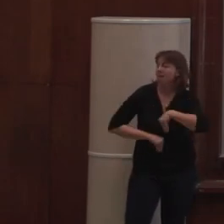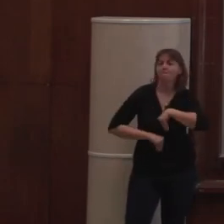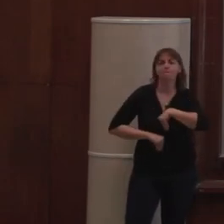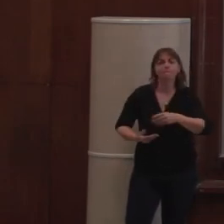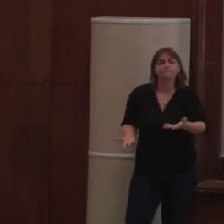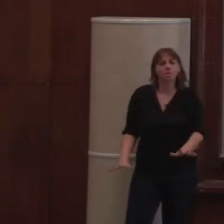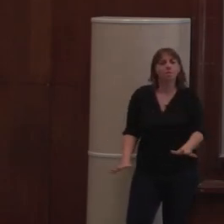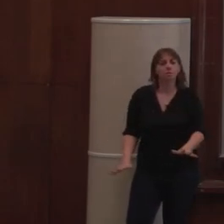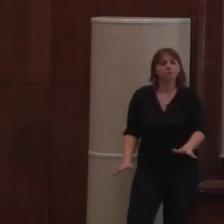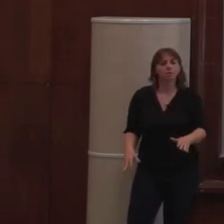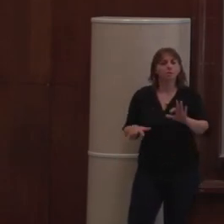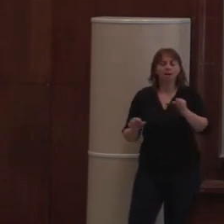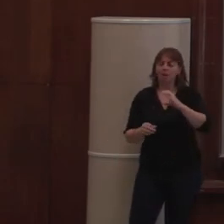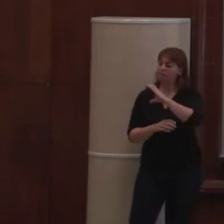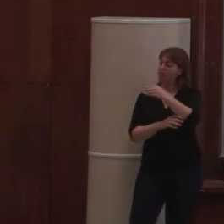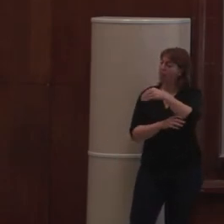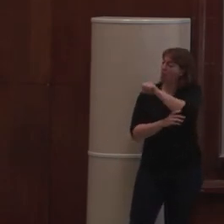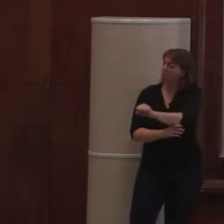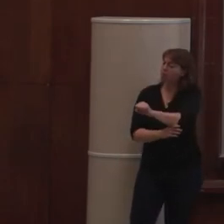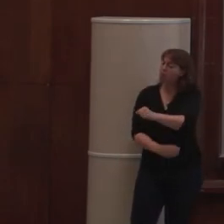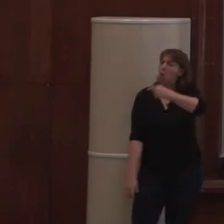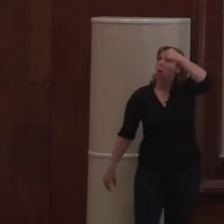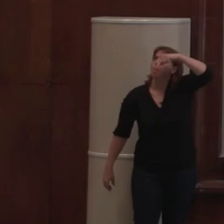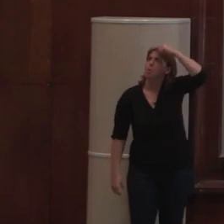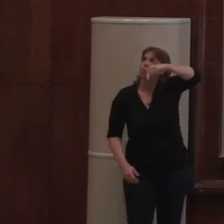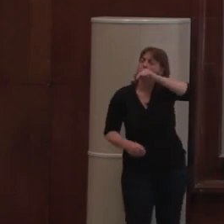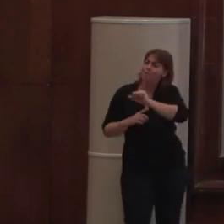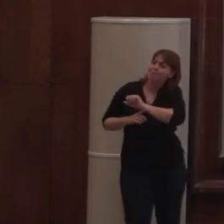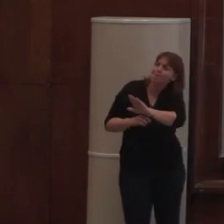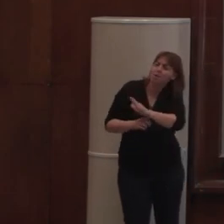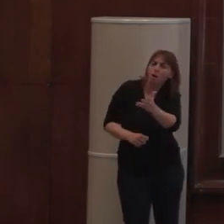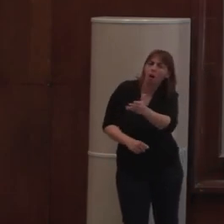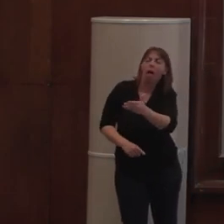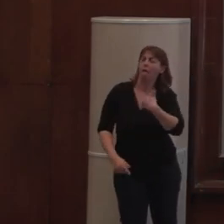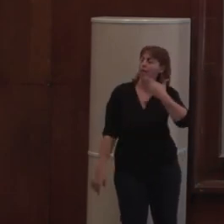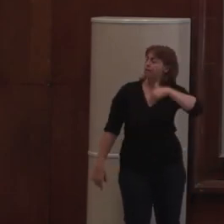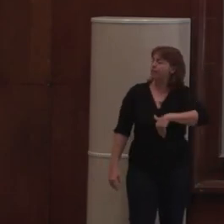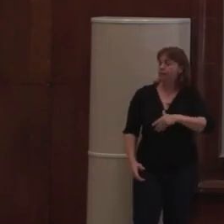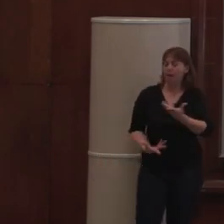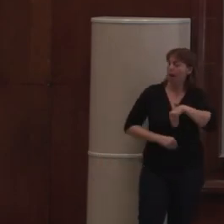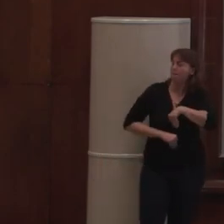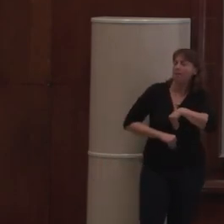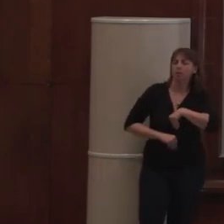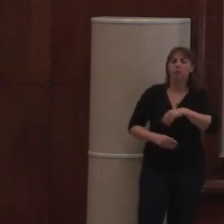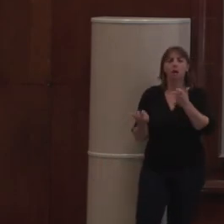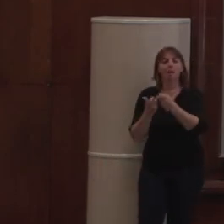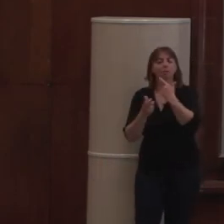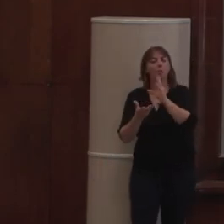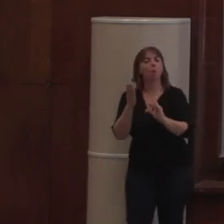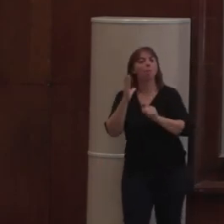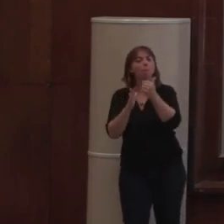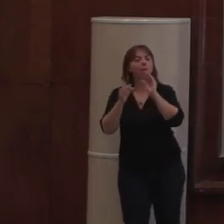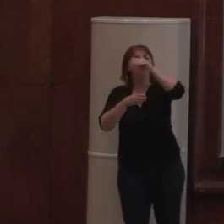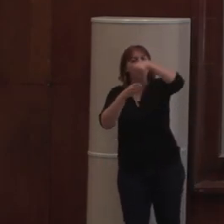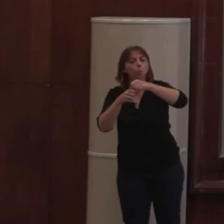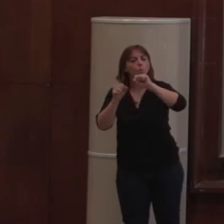que doit fournir comme service un CMS. Donc par exemple, on fournit des contenus hiérarchiques. C'est déjà un peu la base. Comme je vous dis, vous faites un site web, c'est une hiérarchie. Bon,